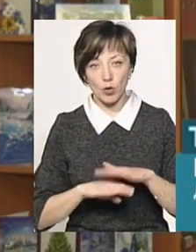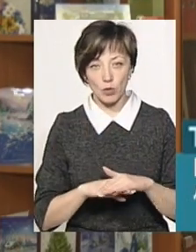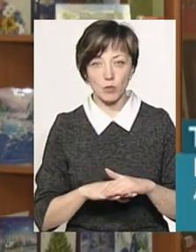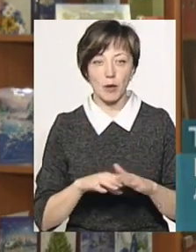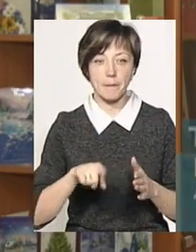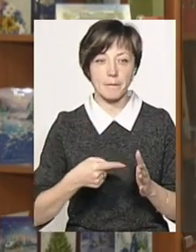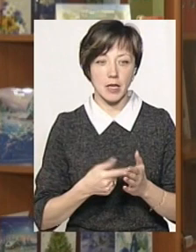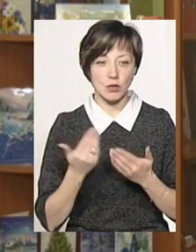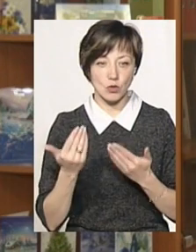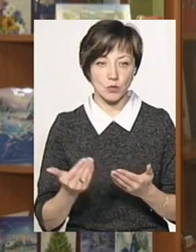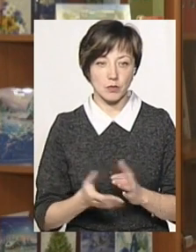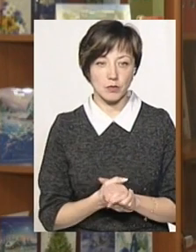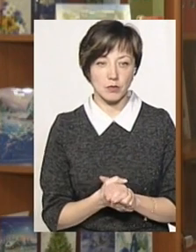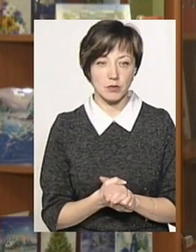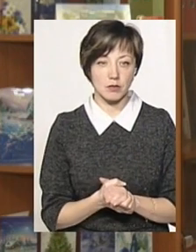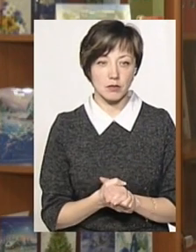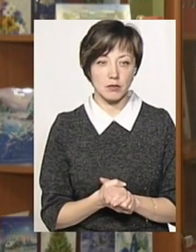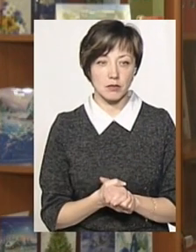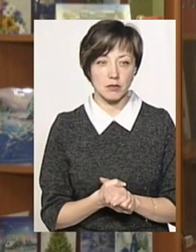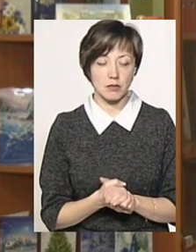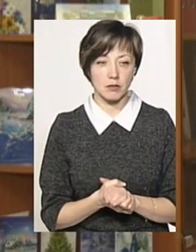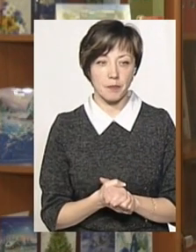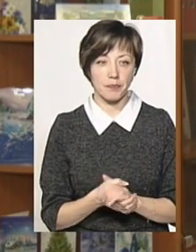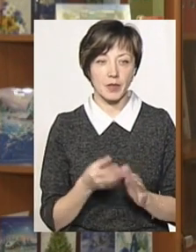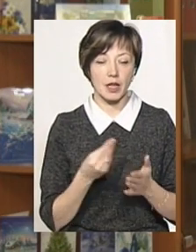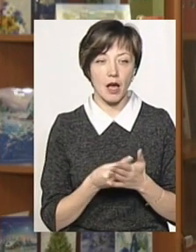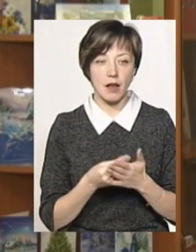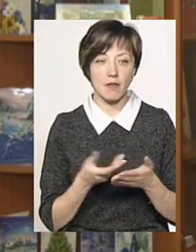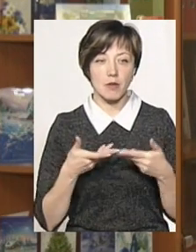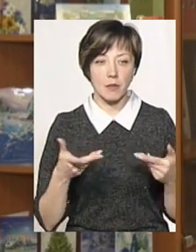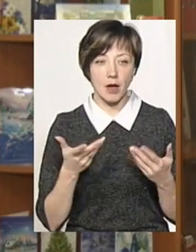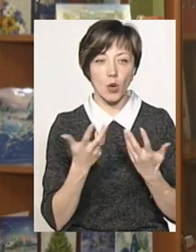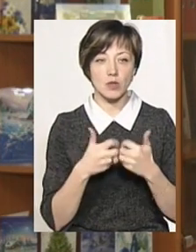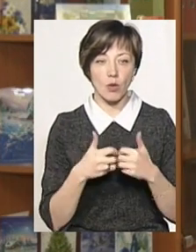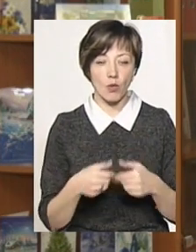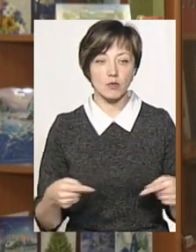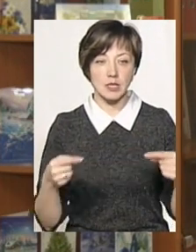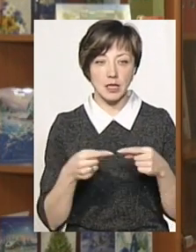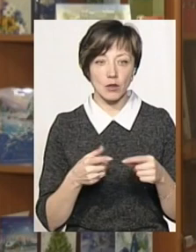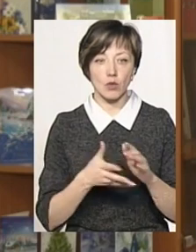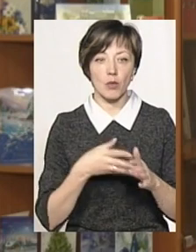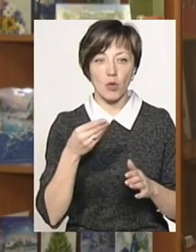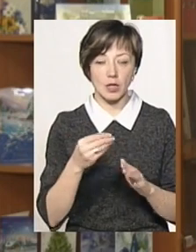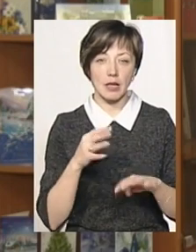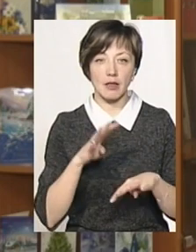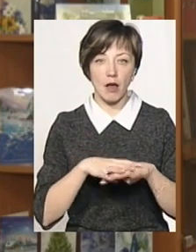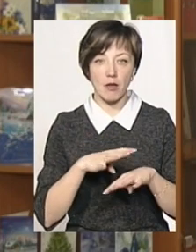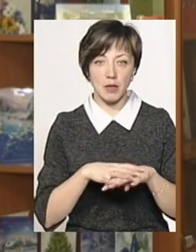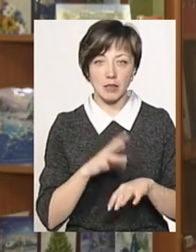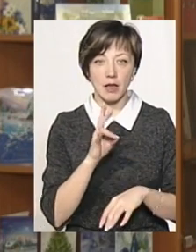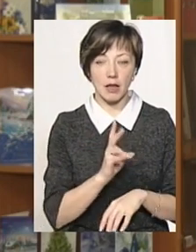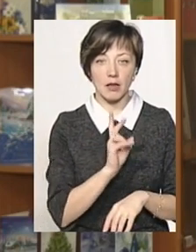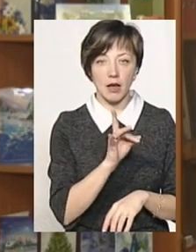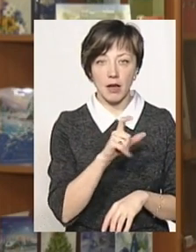місту. Тариф ми розраховуємо згідно поданих таблиць НКРЄ КП